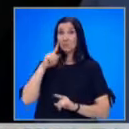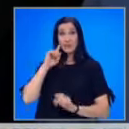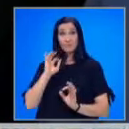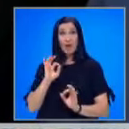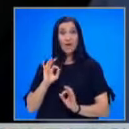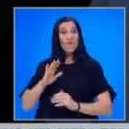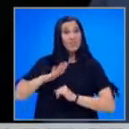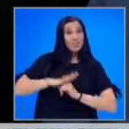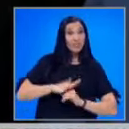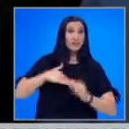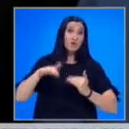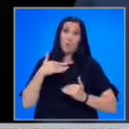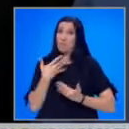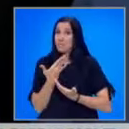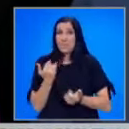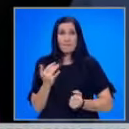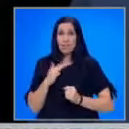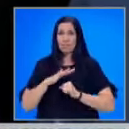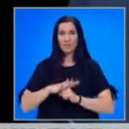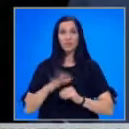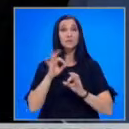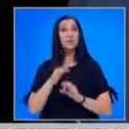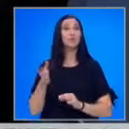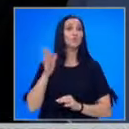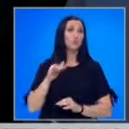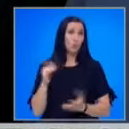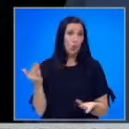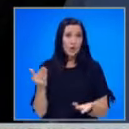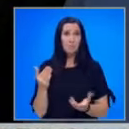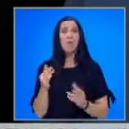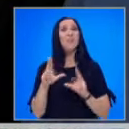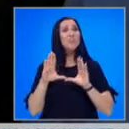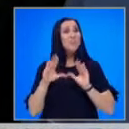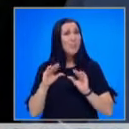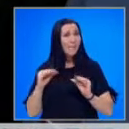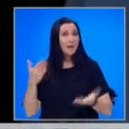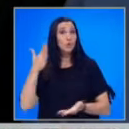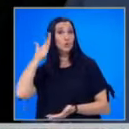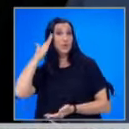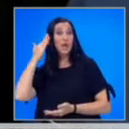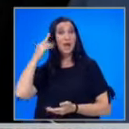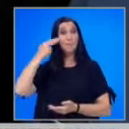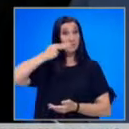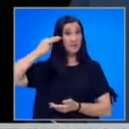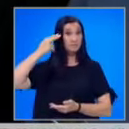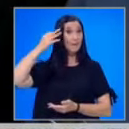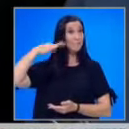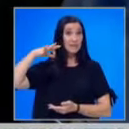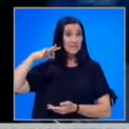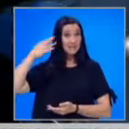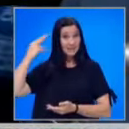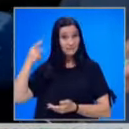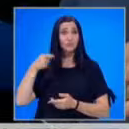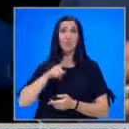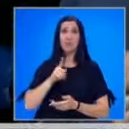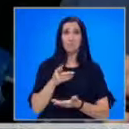мен не е опражняан такъв натис. Нито дори и намек от страна на президентството за това да не подкрепяме такъв кабинет.